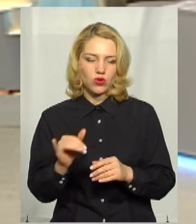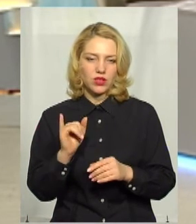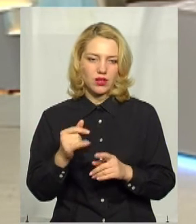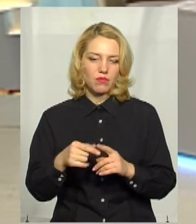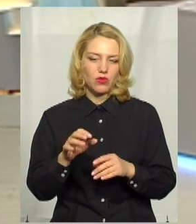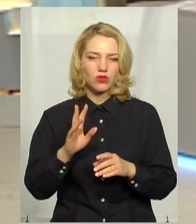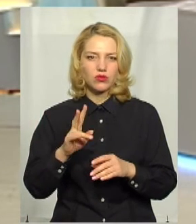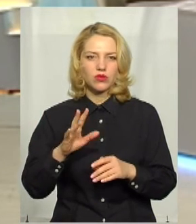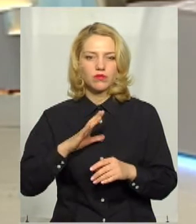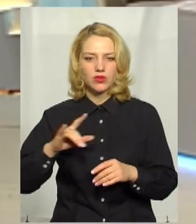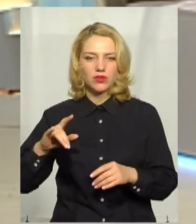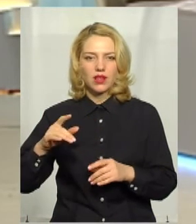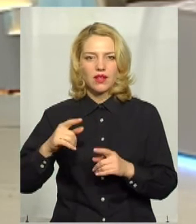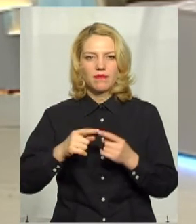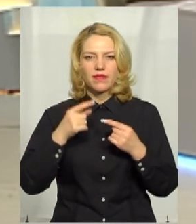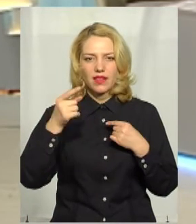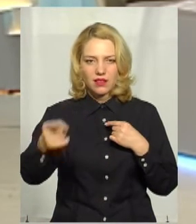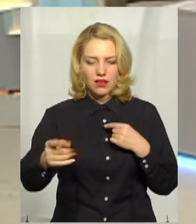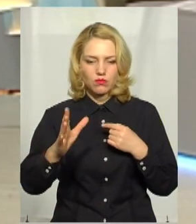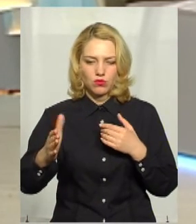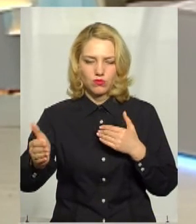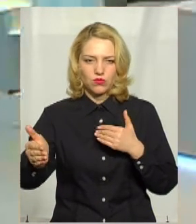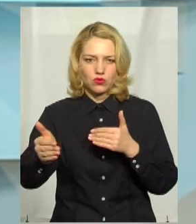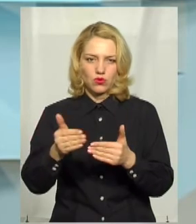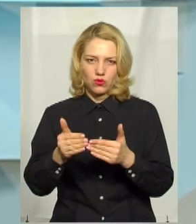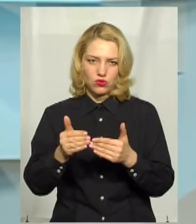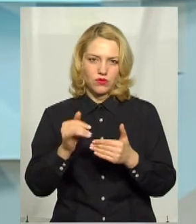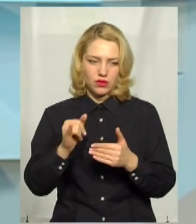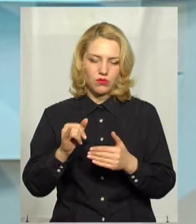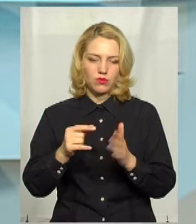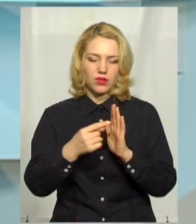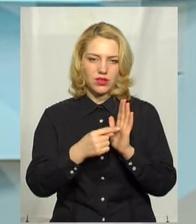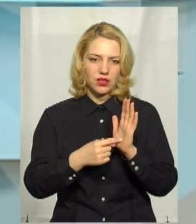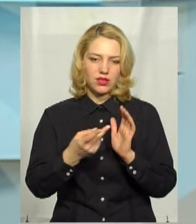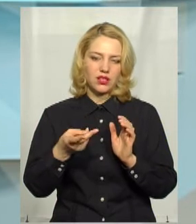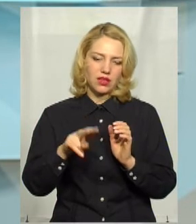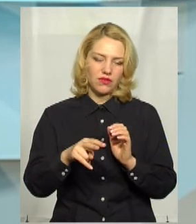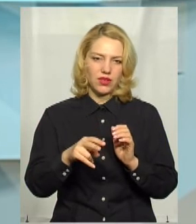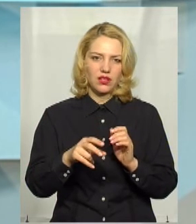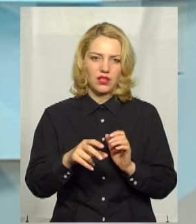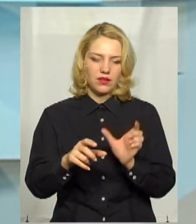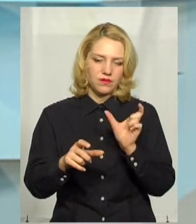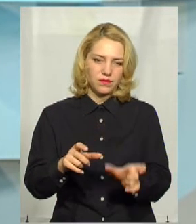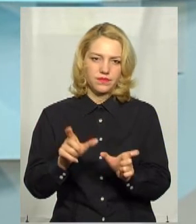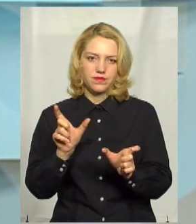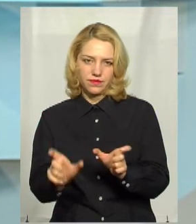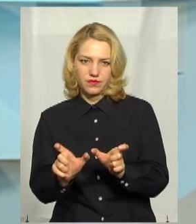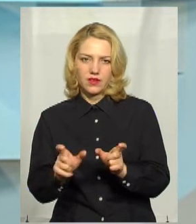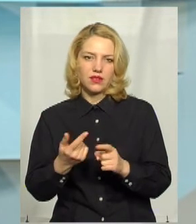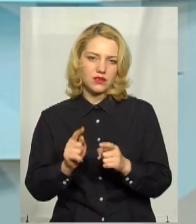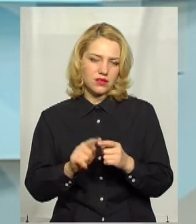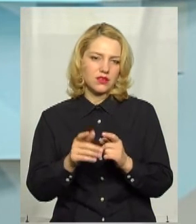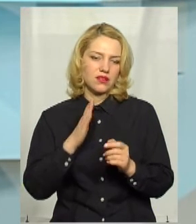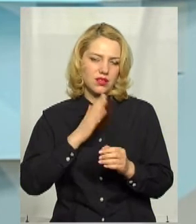по довгих маршрутах є вирагідність, що ми будемо скорочувати або ділити на дві частини маршрути. На сьогоднішній день наша